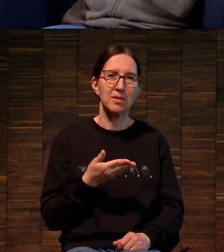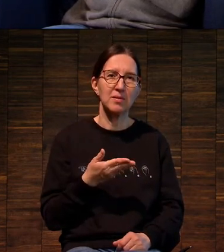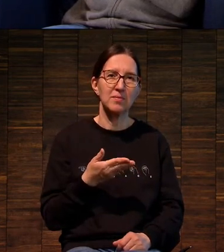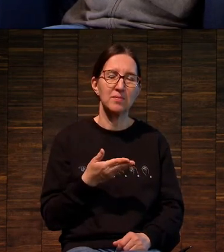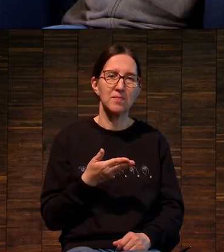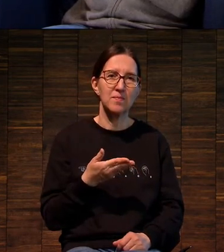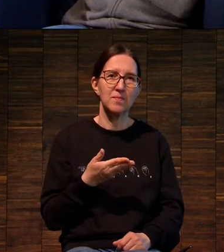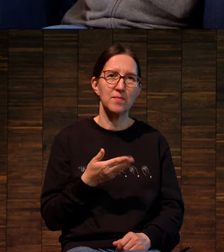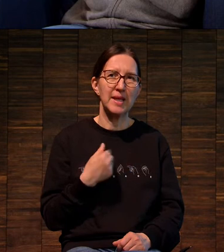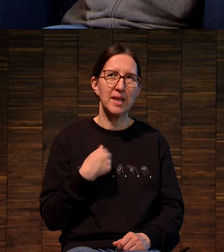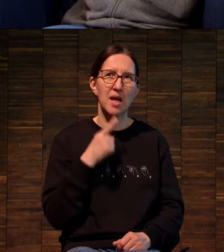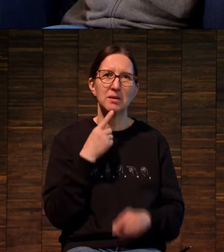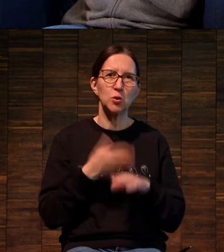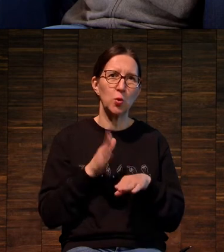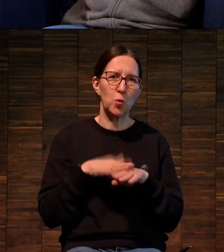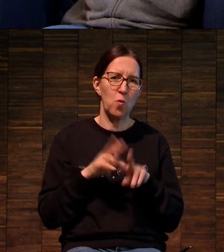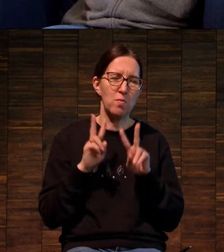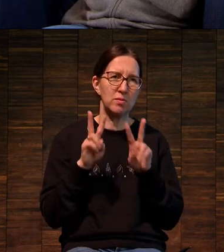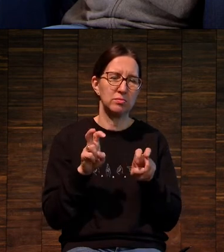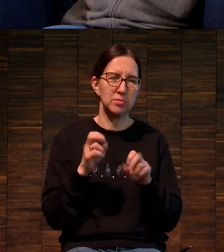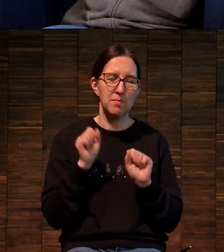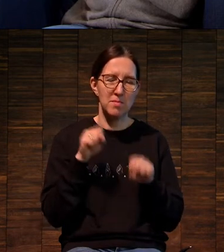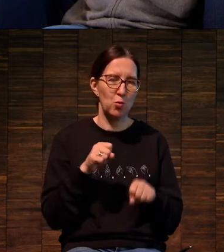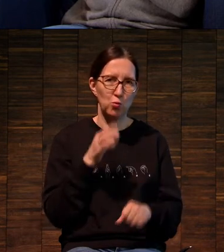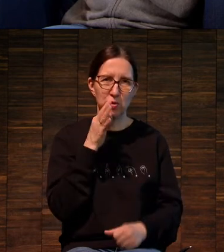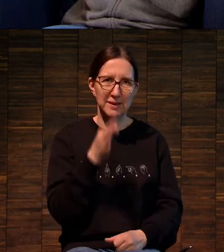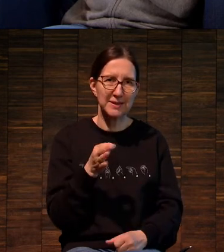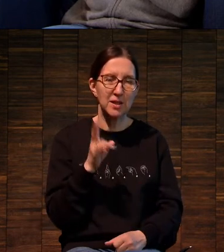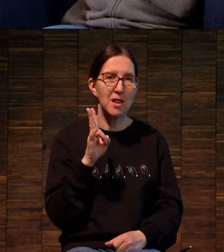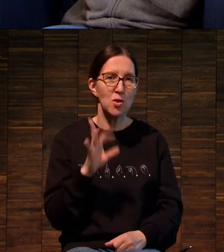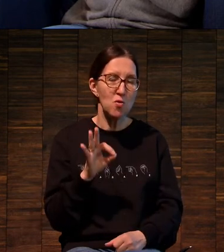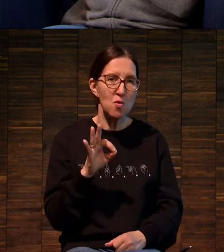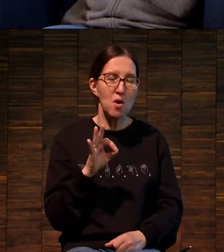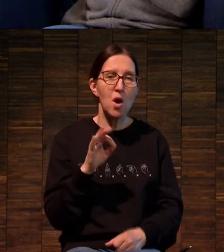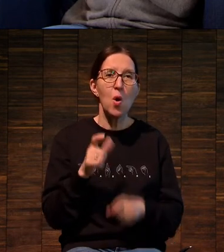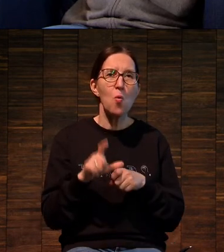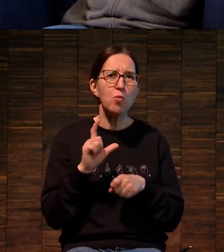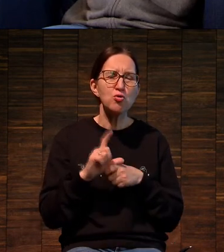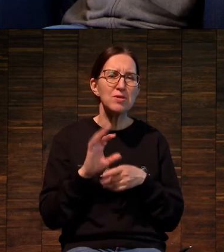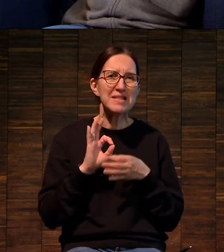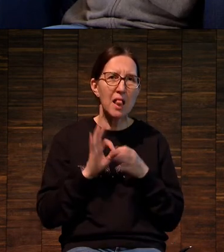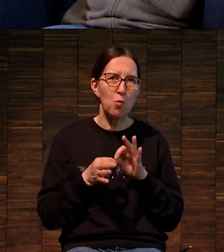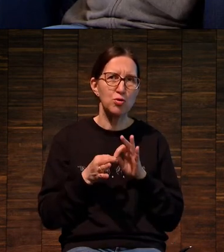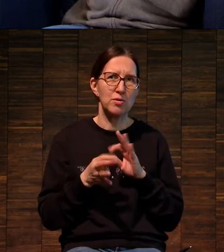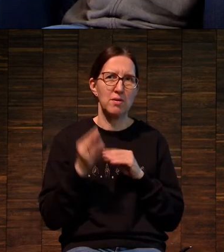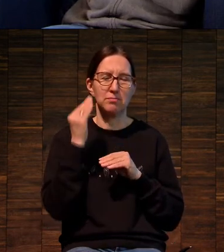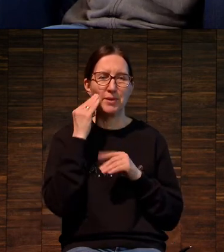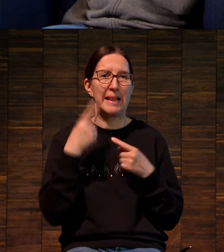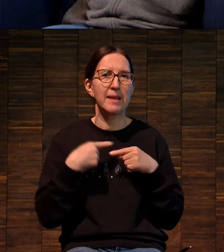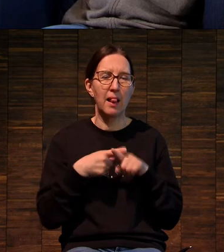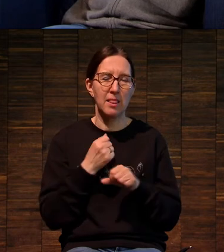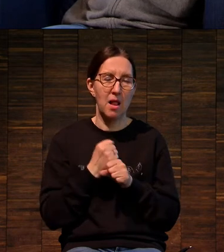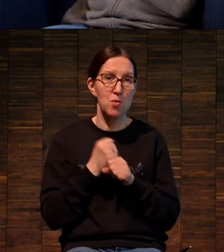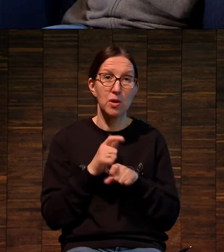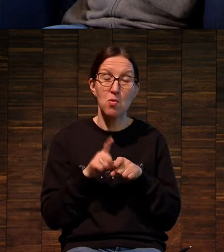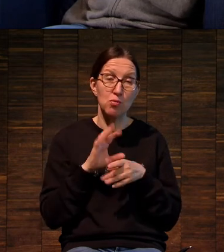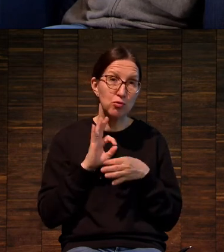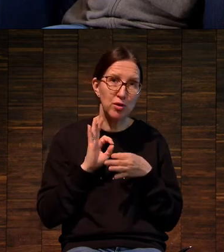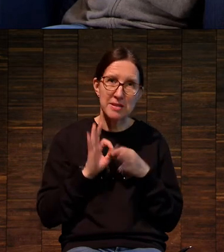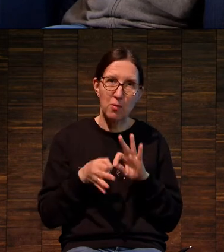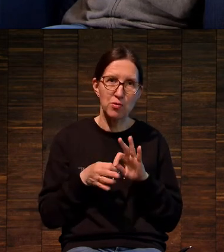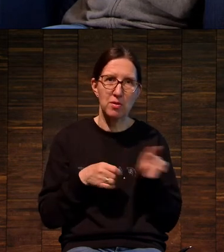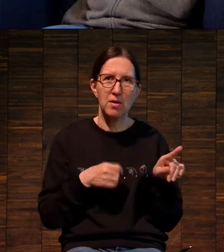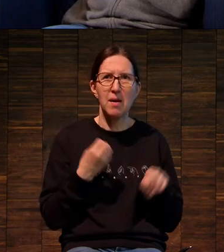Я сейчас с трудом воспроизведу. Но безумно сложная с точки зрения технологии. Тут, по-моему,